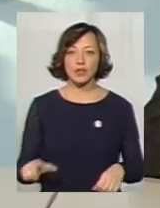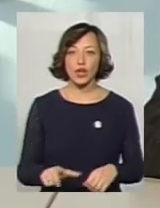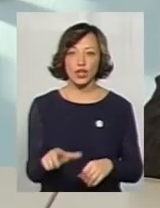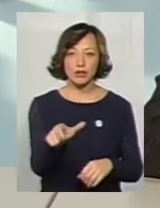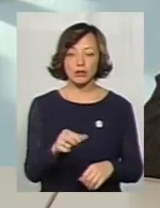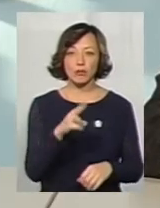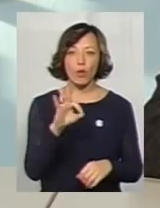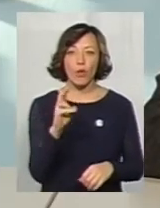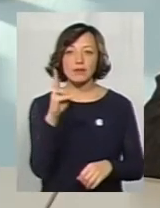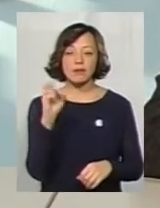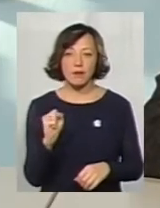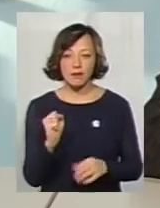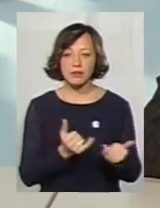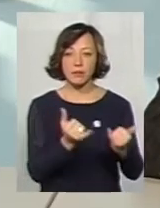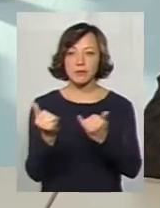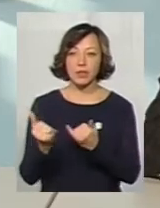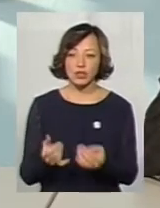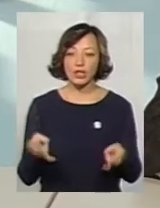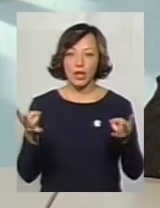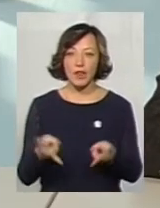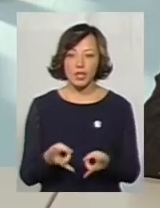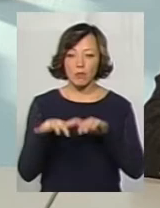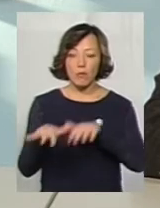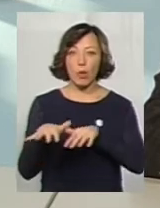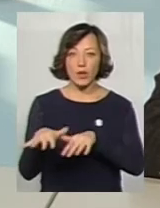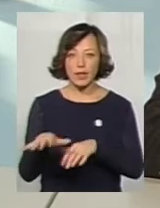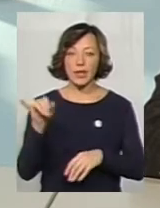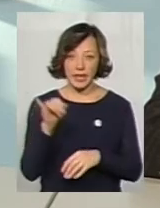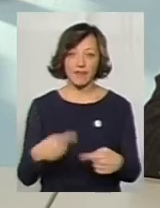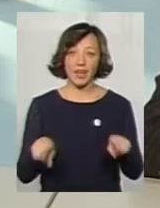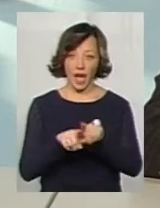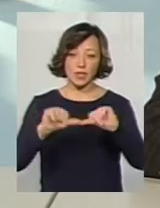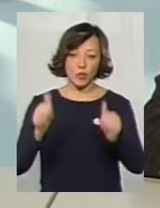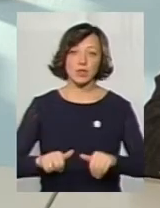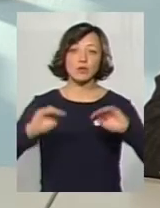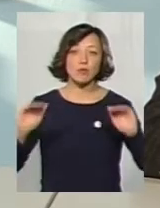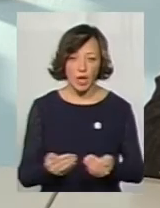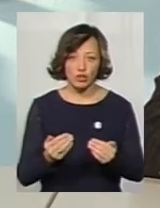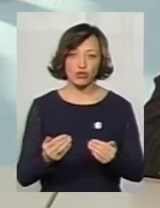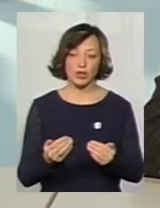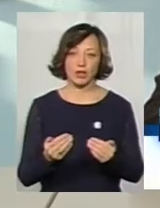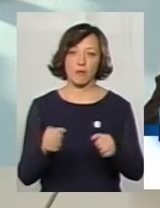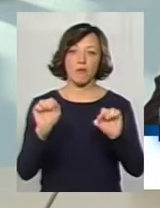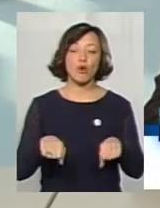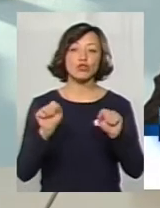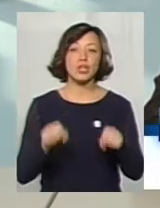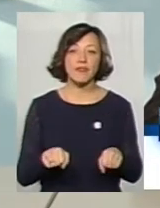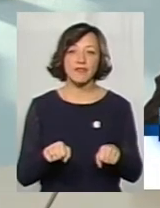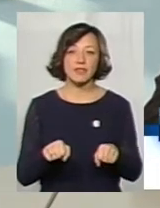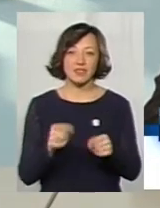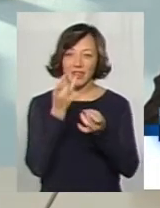Плоскій забезпечити належний протік і в такий спосіб зменшити, скажімо, можливість її